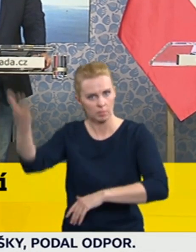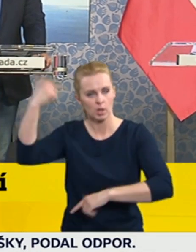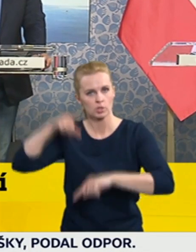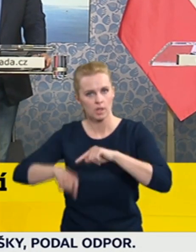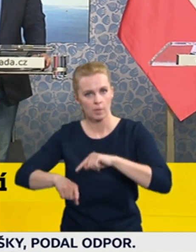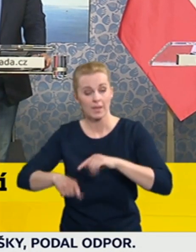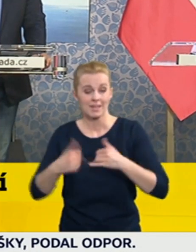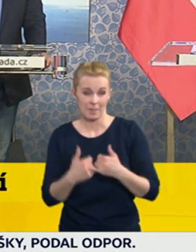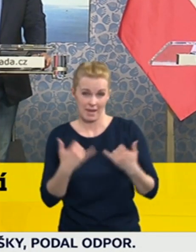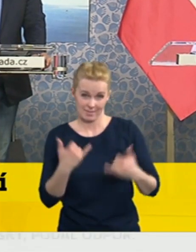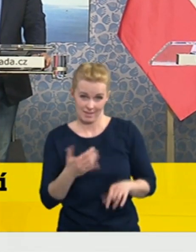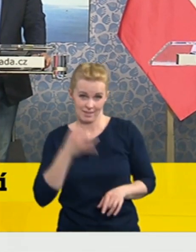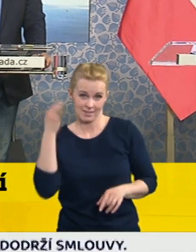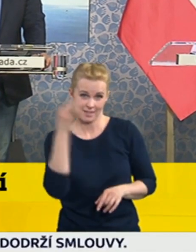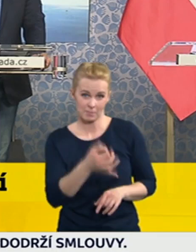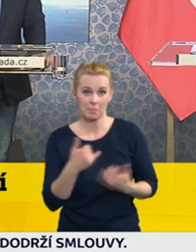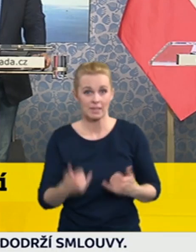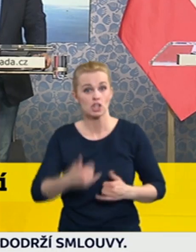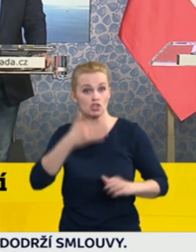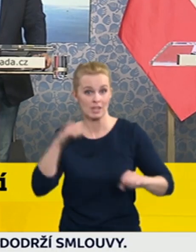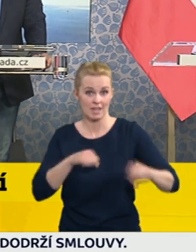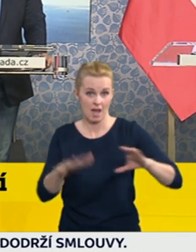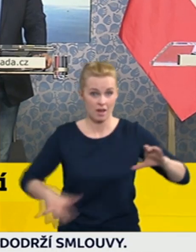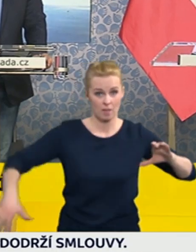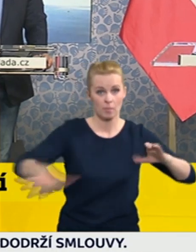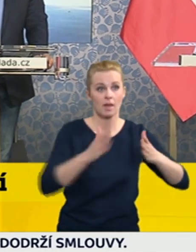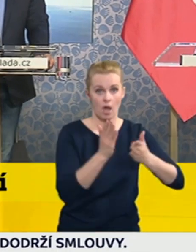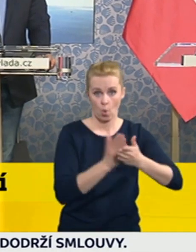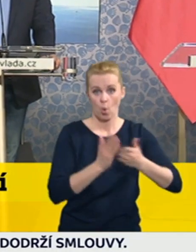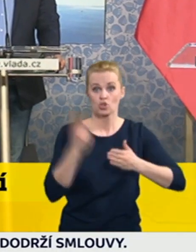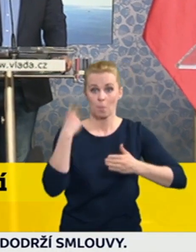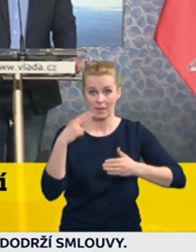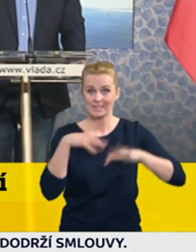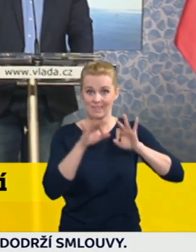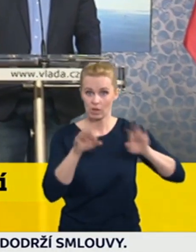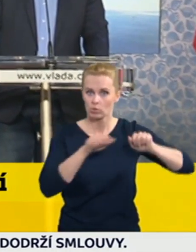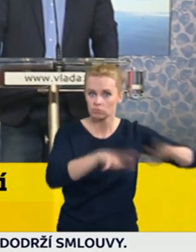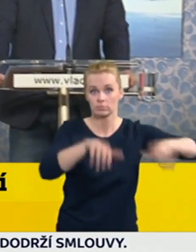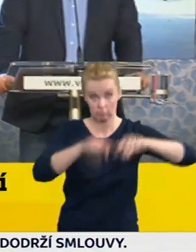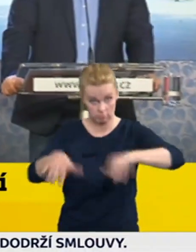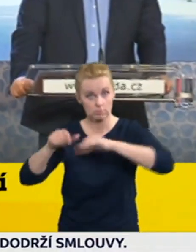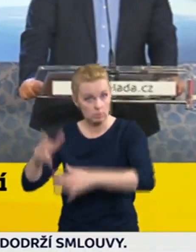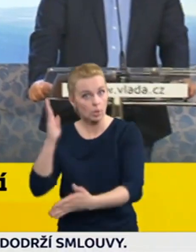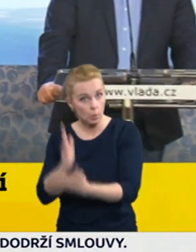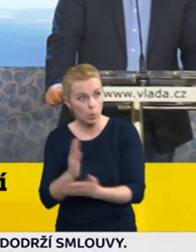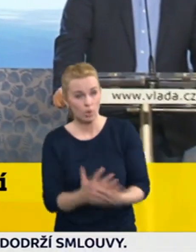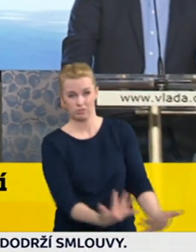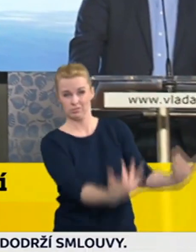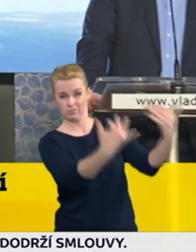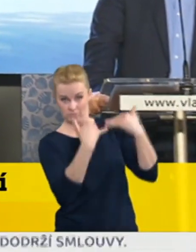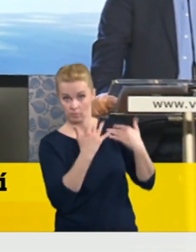republika zamořená už teďka tím britským virem, tou mutací, že už se nejedná o pouze